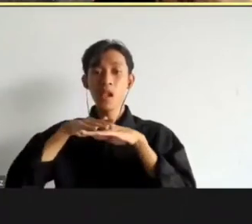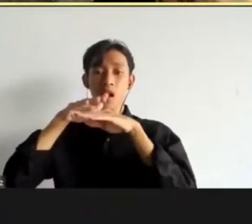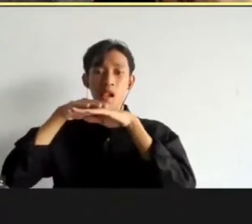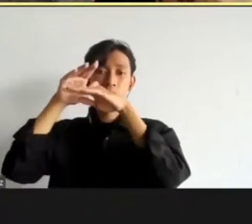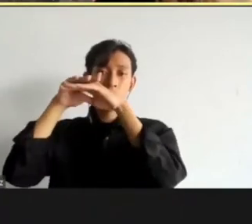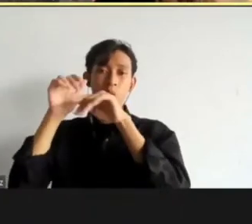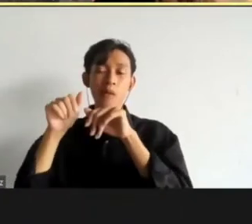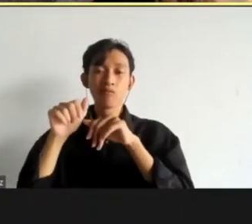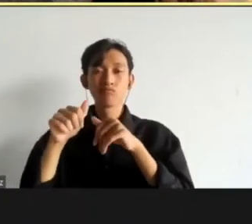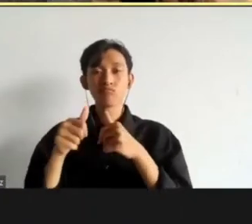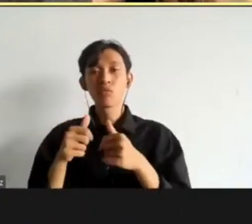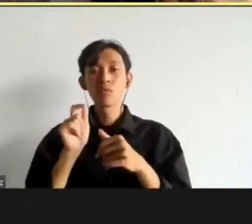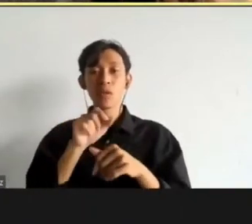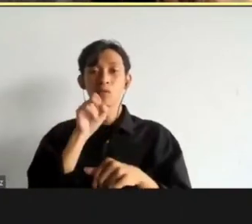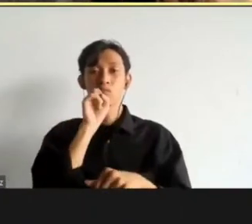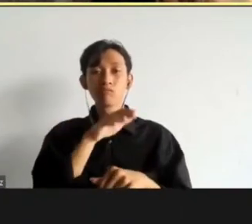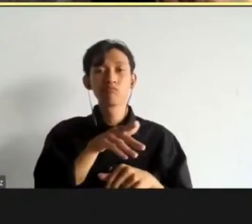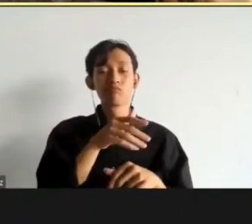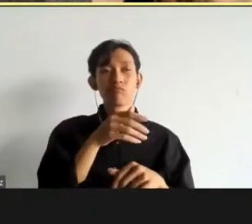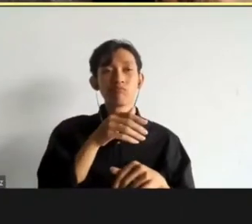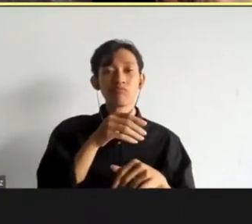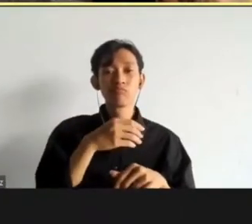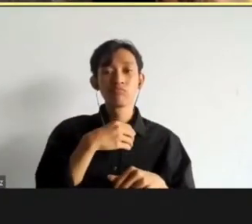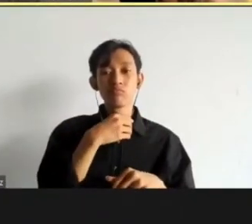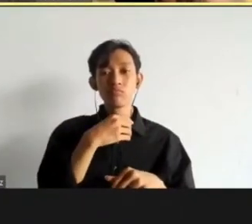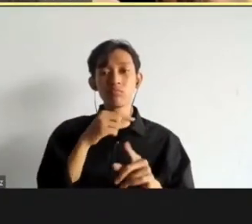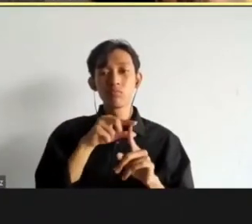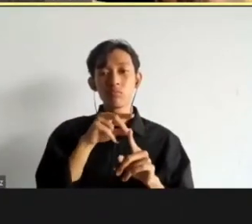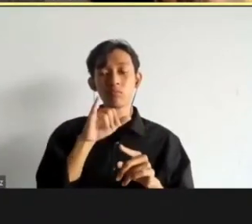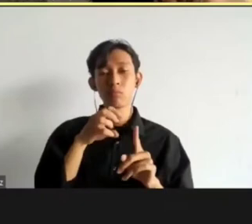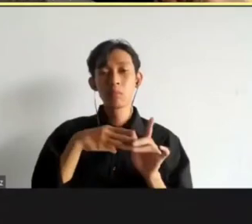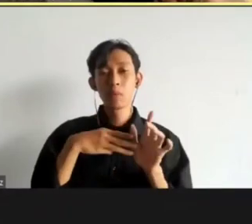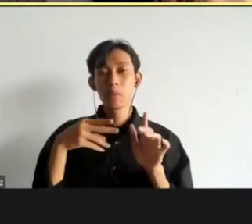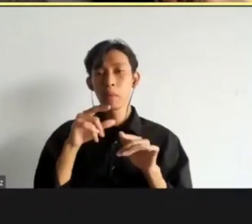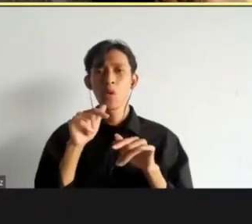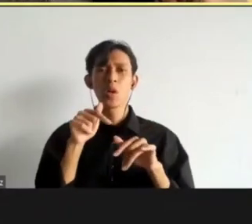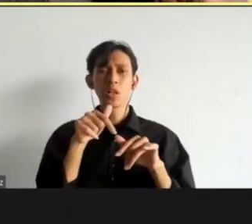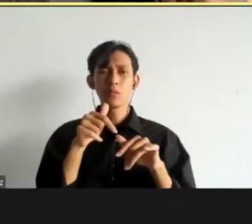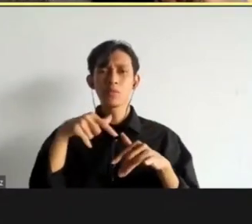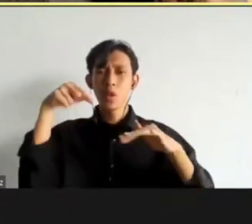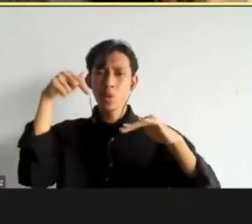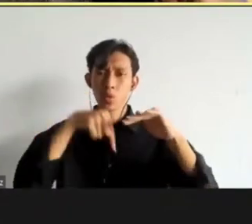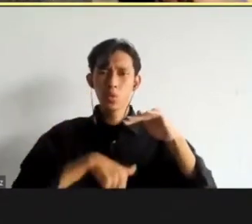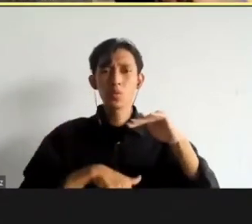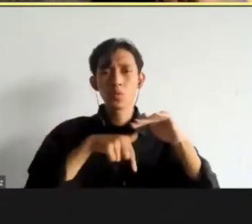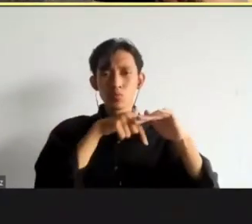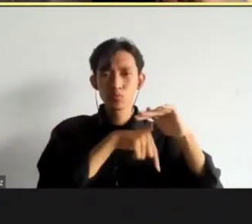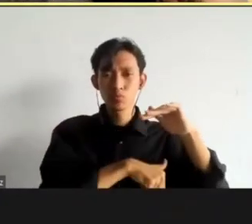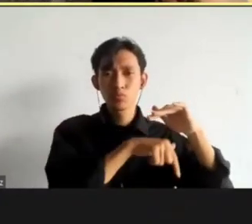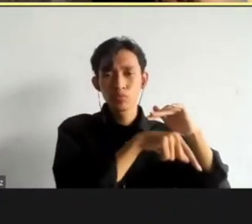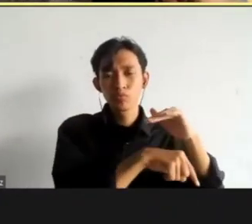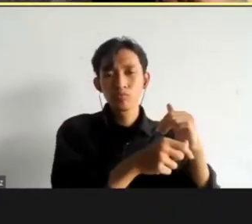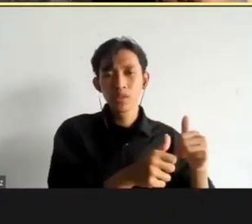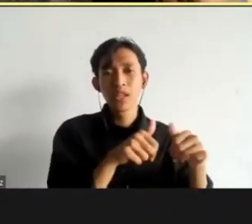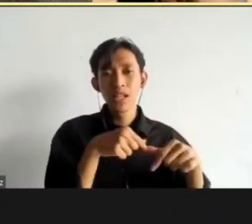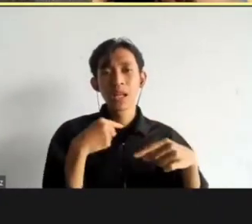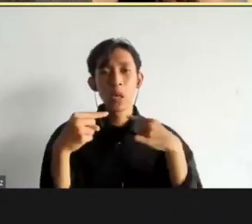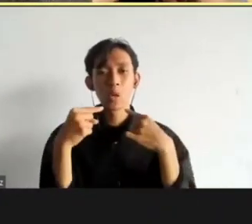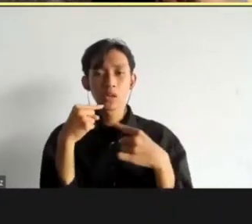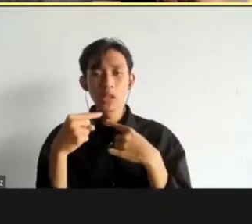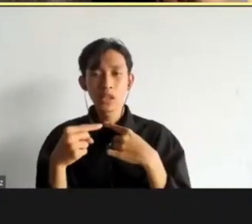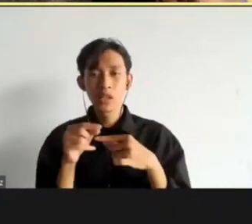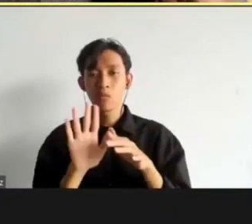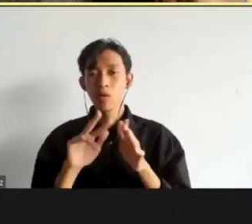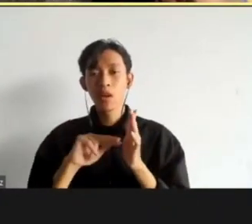dituntut dengan dakwaan primer, ini yang dinegosiasikan itu bisa turun loh menjadi dakwaan subsidir. Nah ini yang dinegosiasikan, bukan